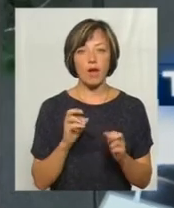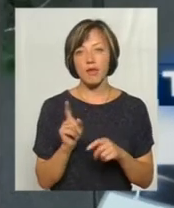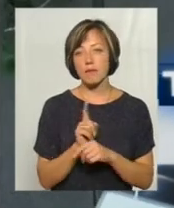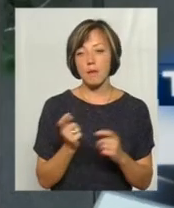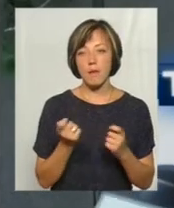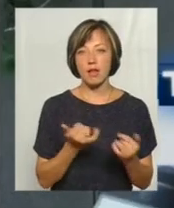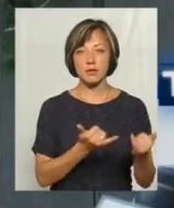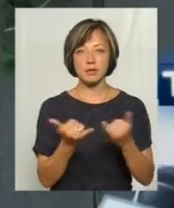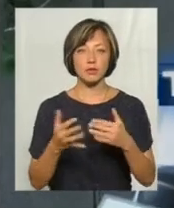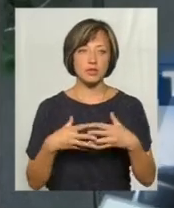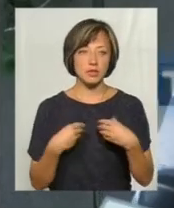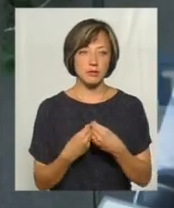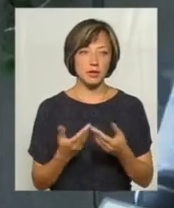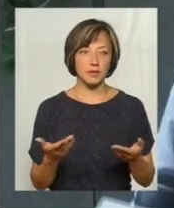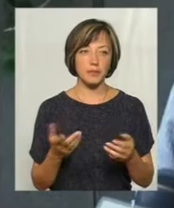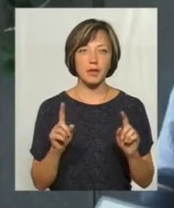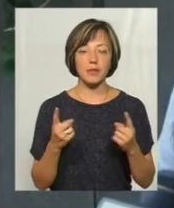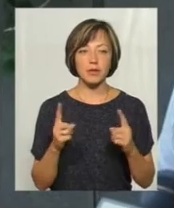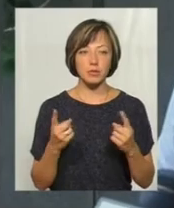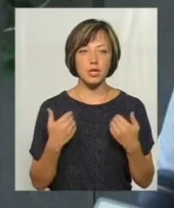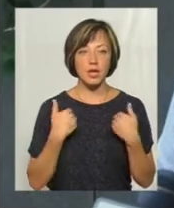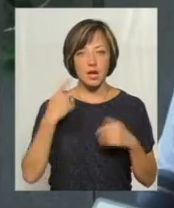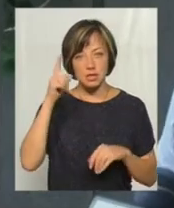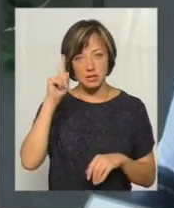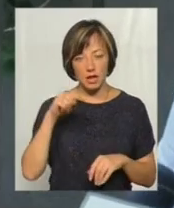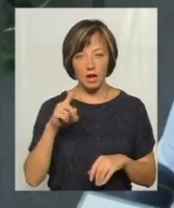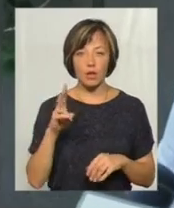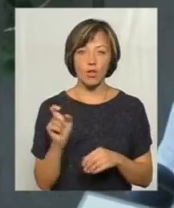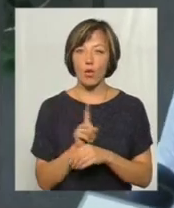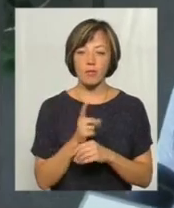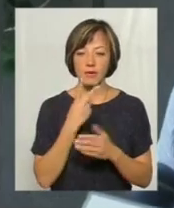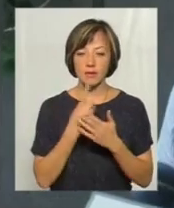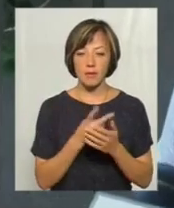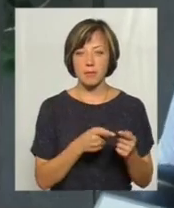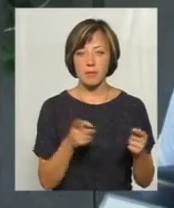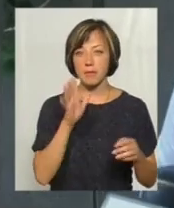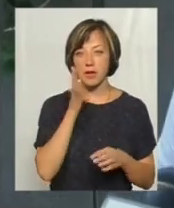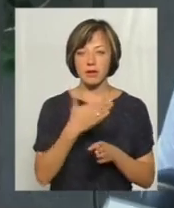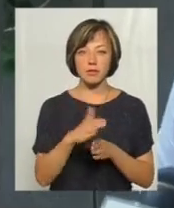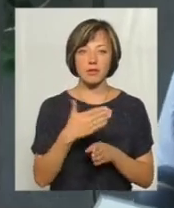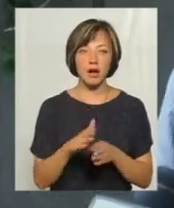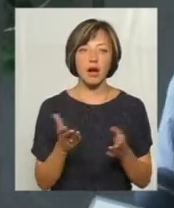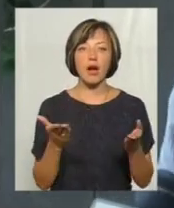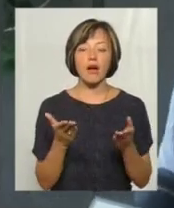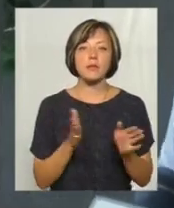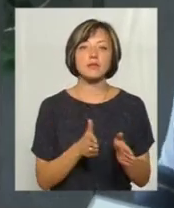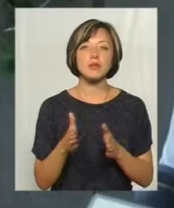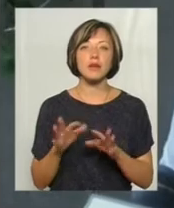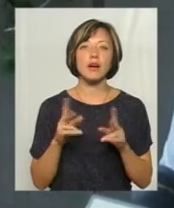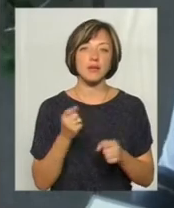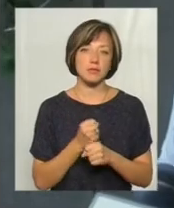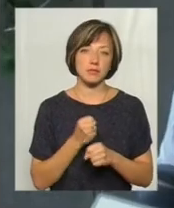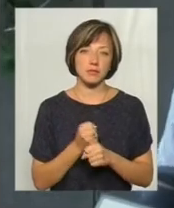малообеспечених сімей? Тому що, я знаю, цю норму не підтримують, що в течение п'яти років буде яка-то розстрочка. Як цей механізм буде взагалі